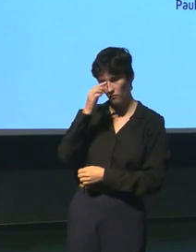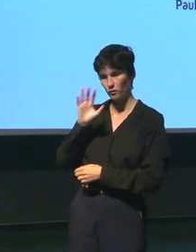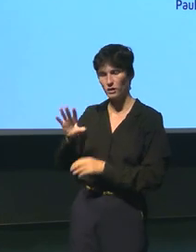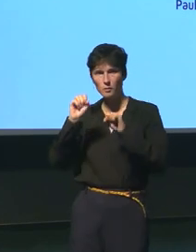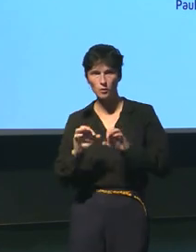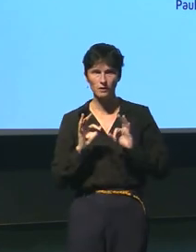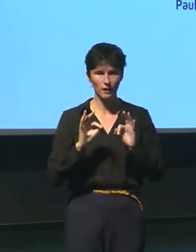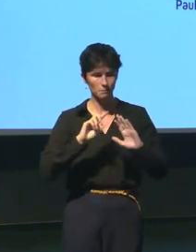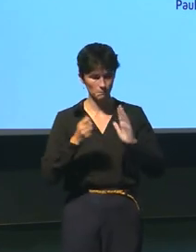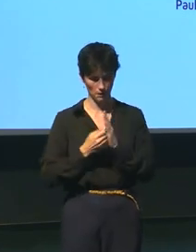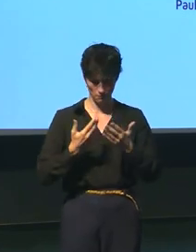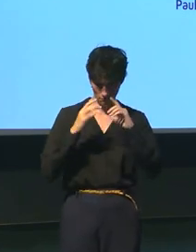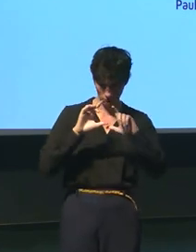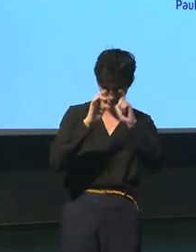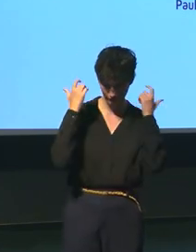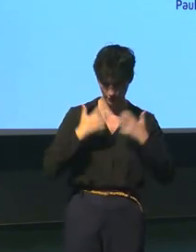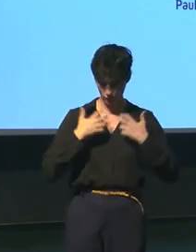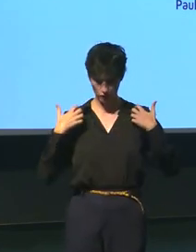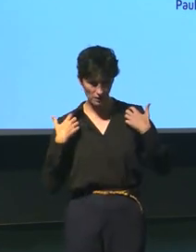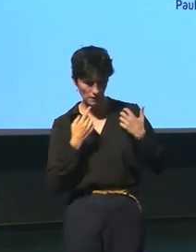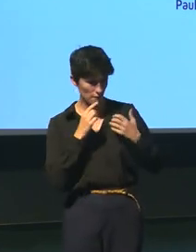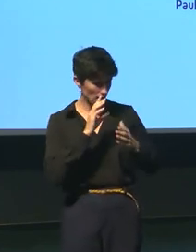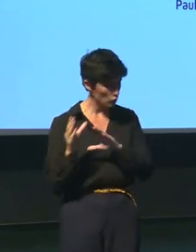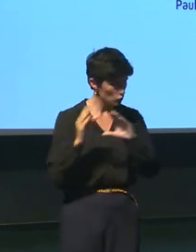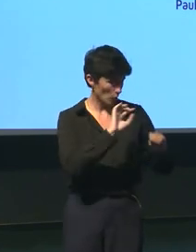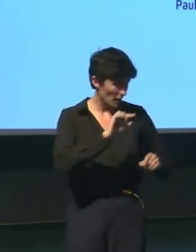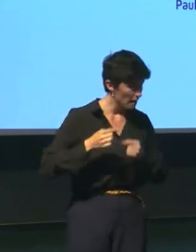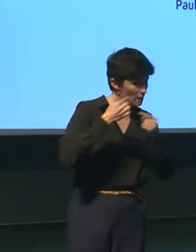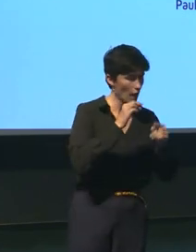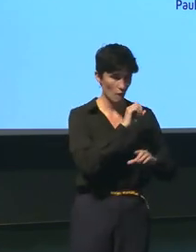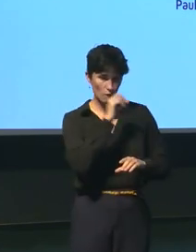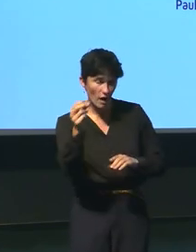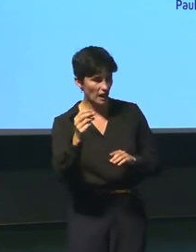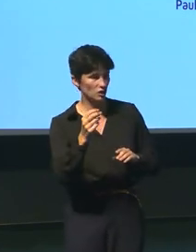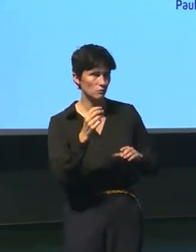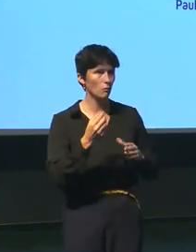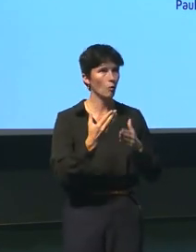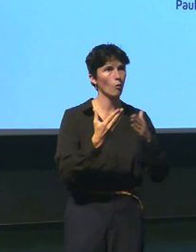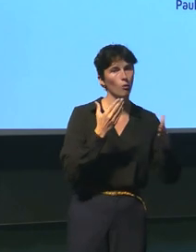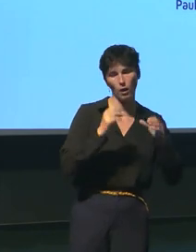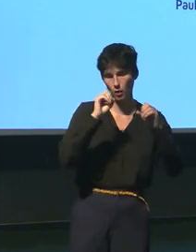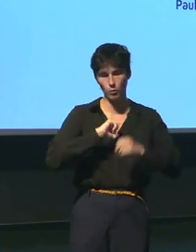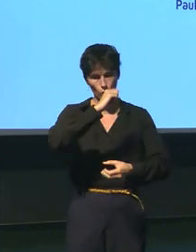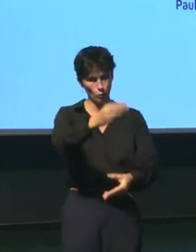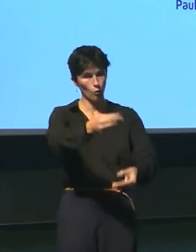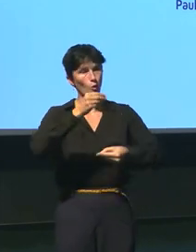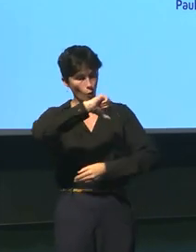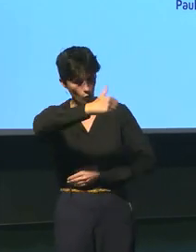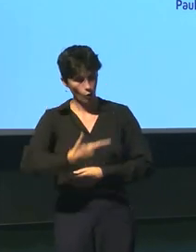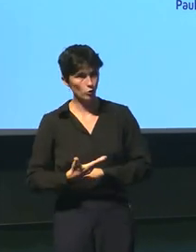voyager quand vous êtes scientifique d'aller chercher la donnée sur place plutôt que la recevoir dans un laboratoire alors deux choses